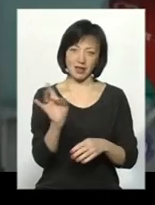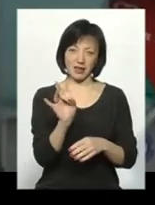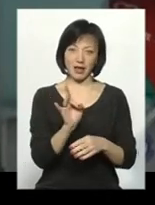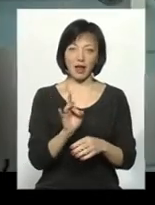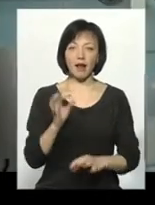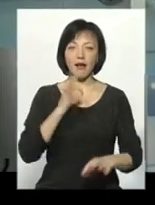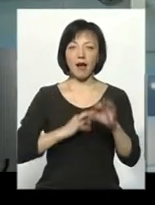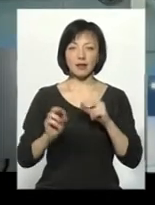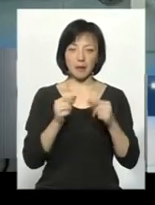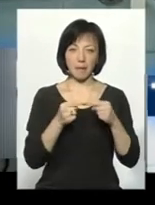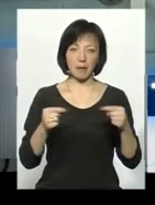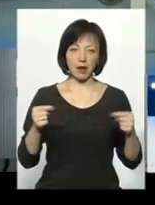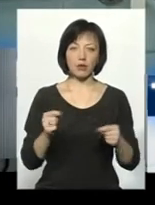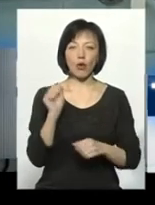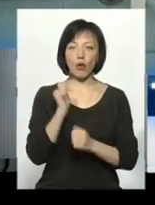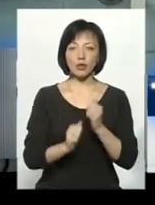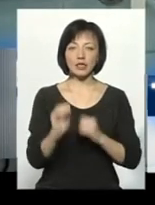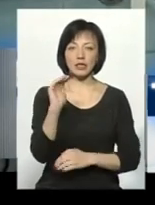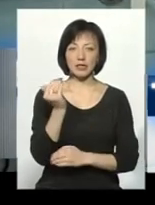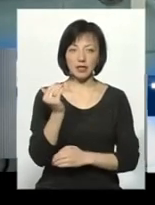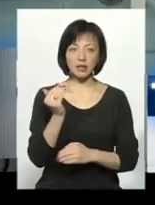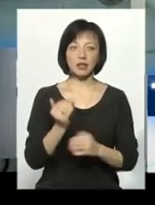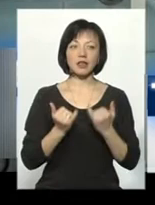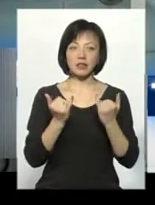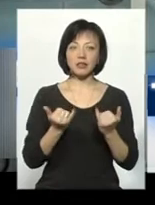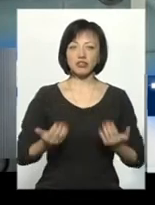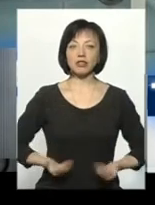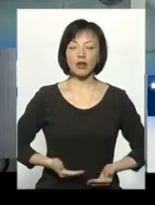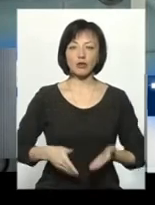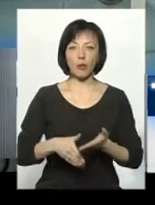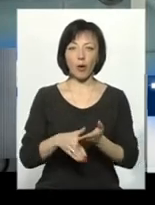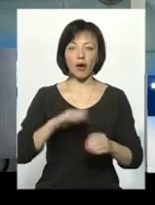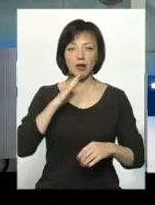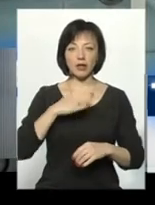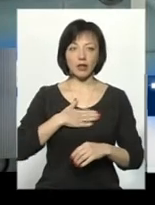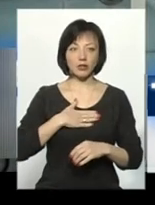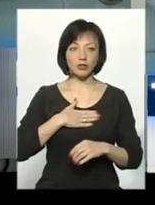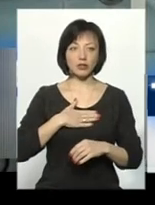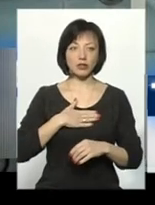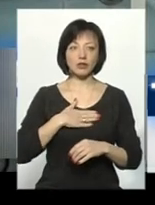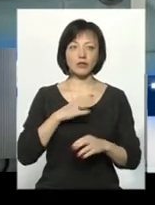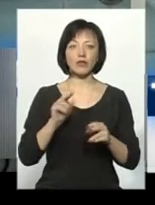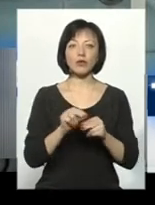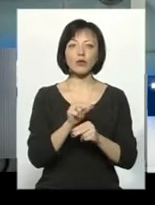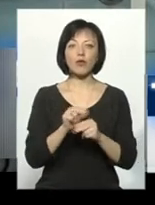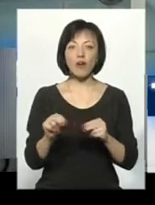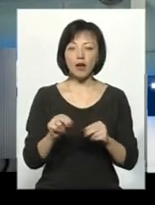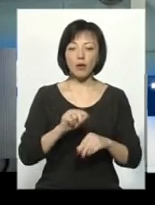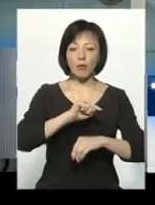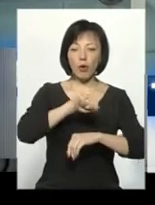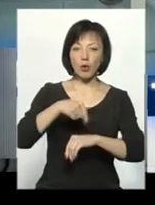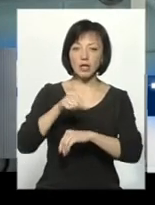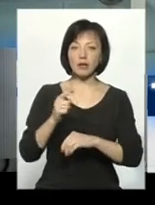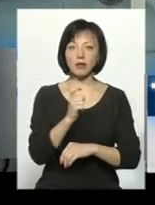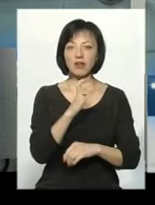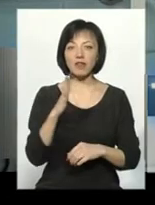нас кожна апаратура, яка є у відділенні, рятує дитинці життя. Це допомагає у нашій моменті лікування. Через те, що по годинне чи по